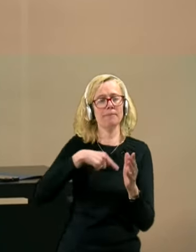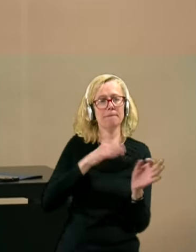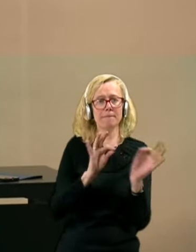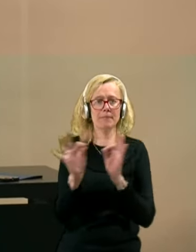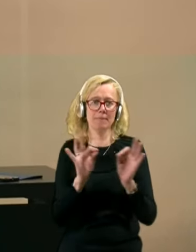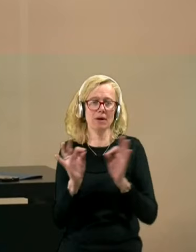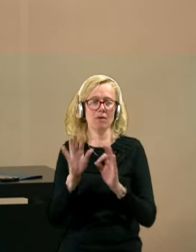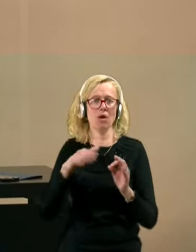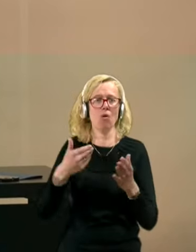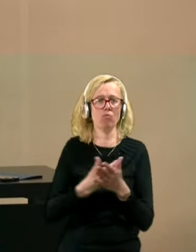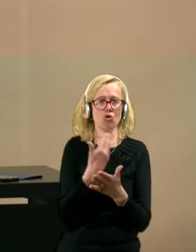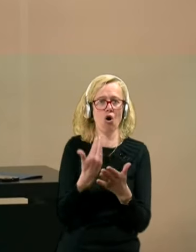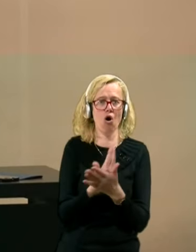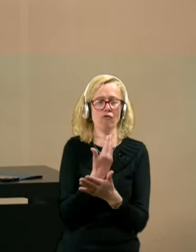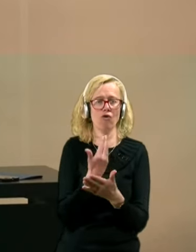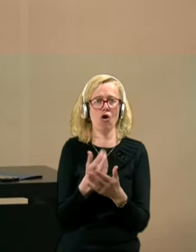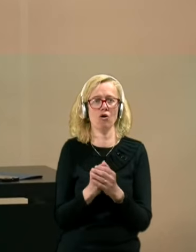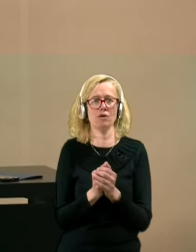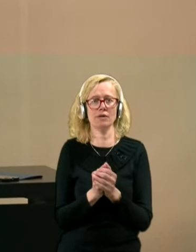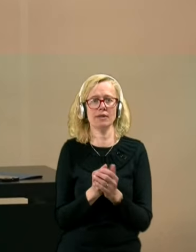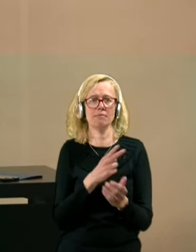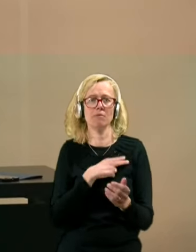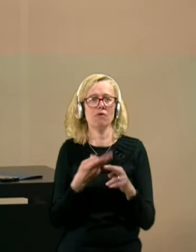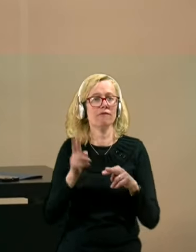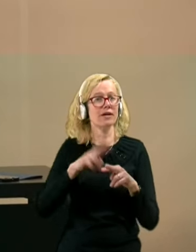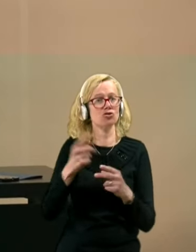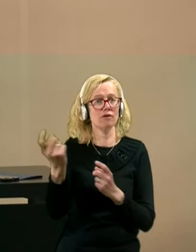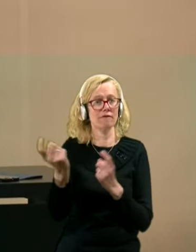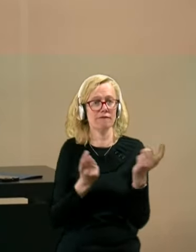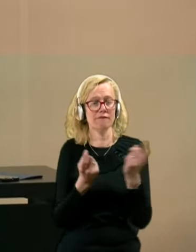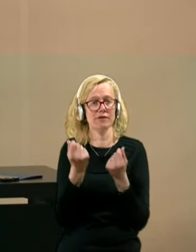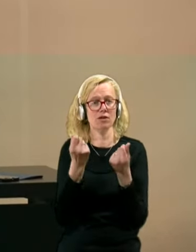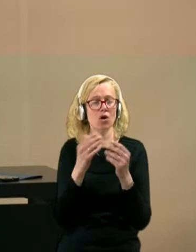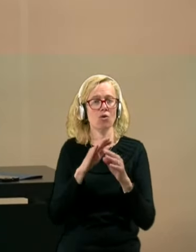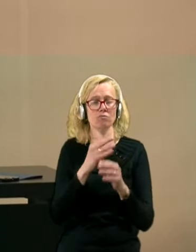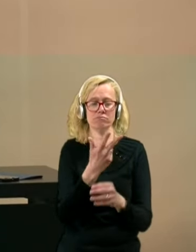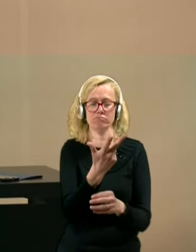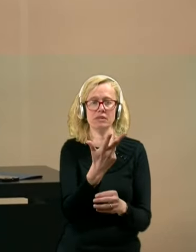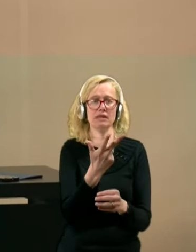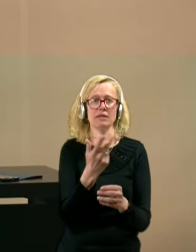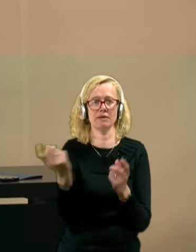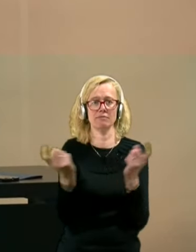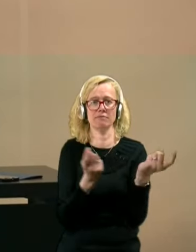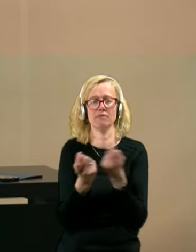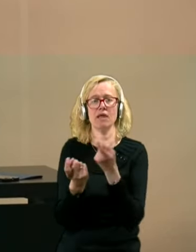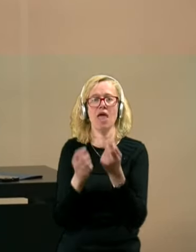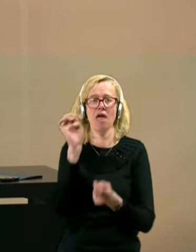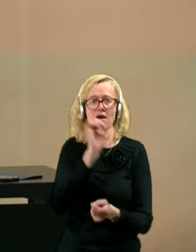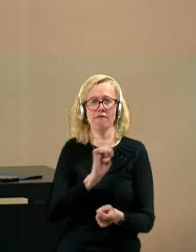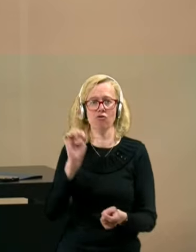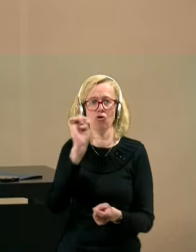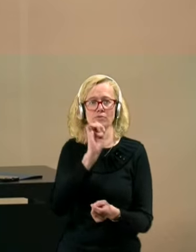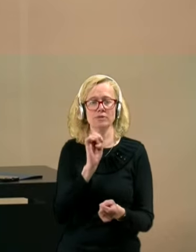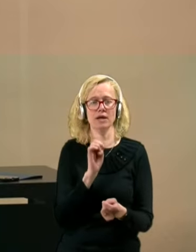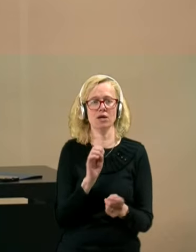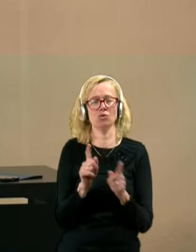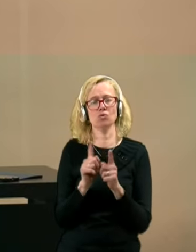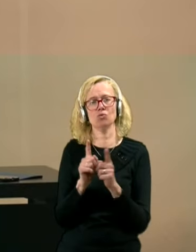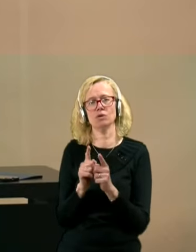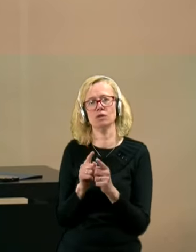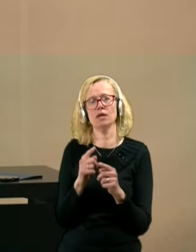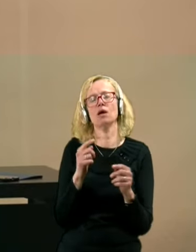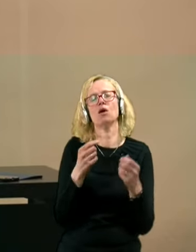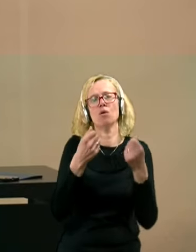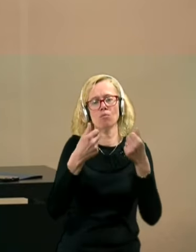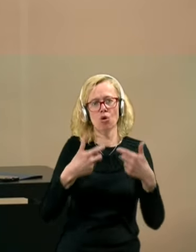obnovo, zato imamo več virov, vse tri evropske, tudi na koncu delno proračun